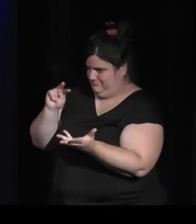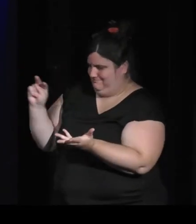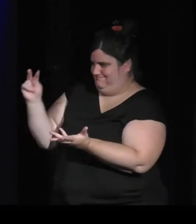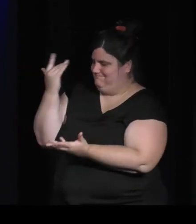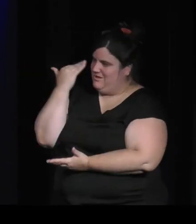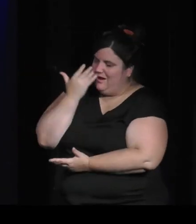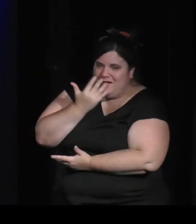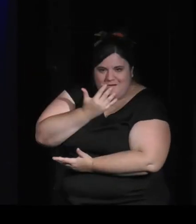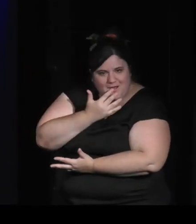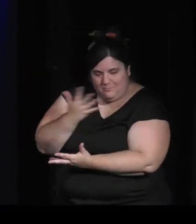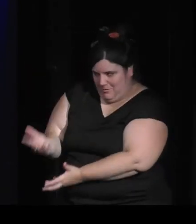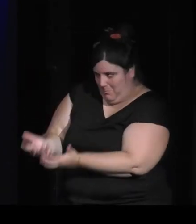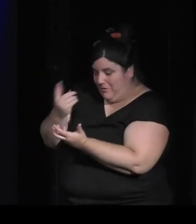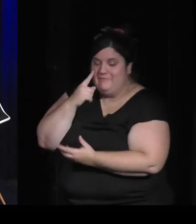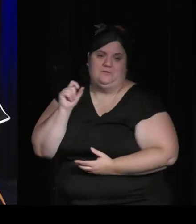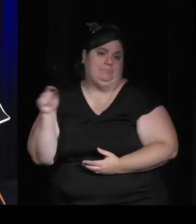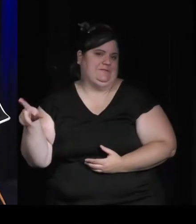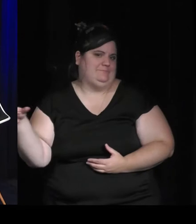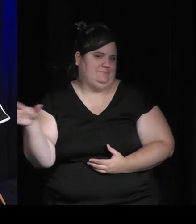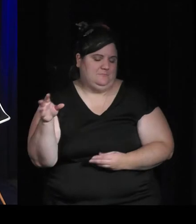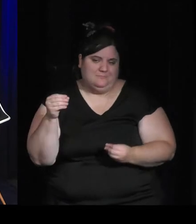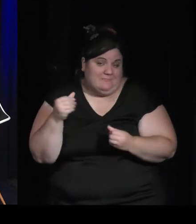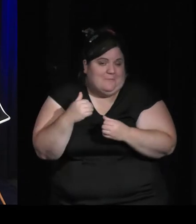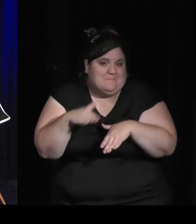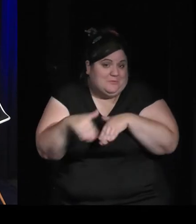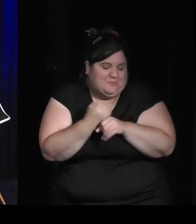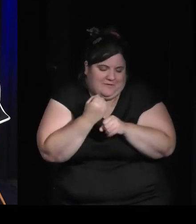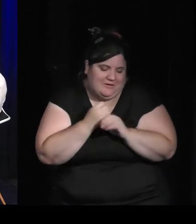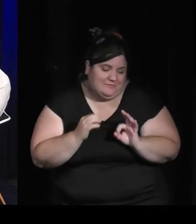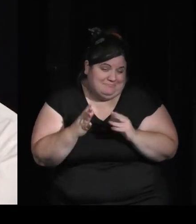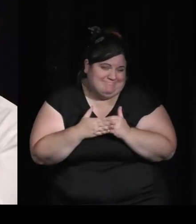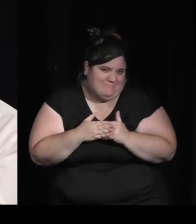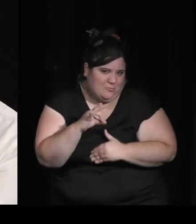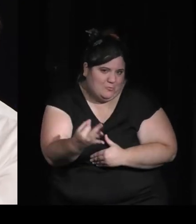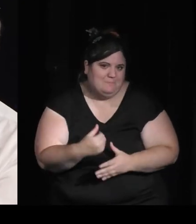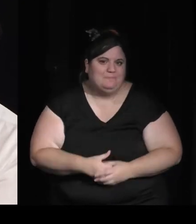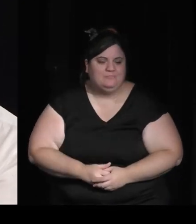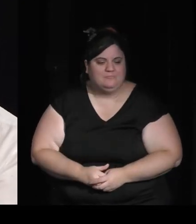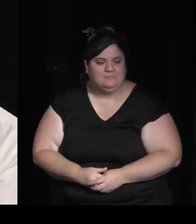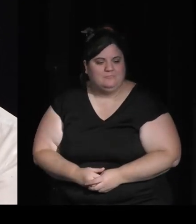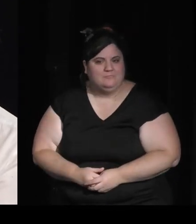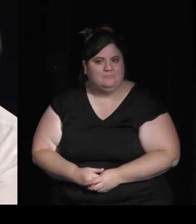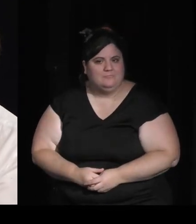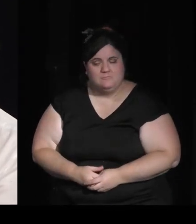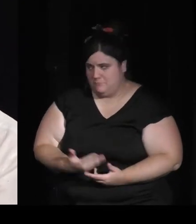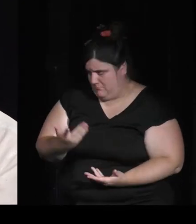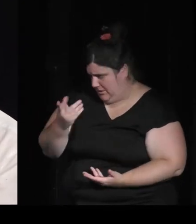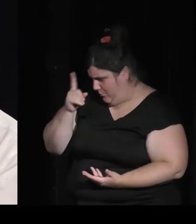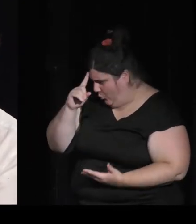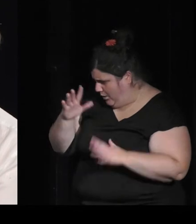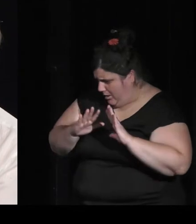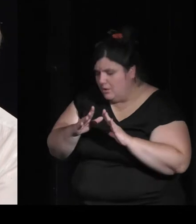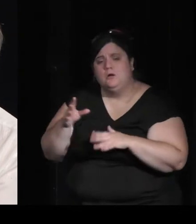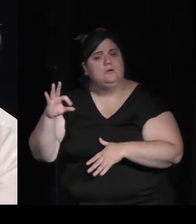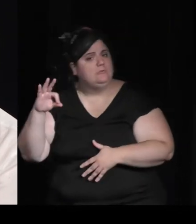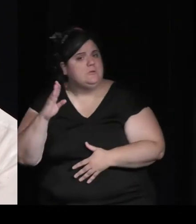travaille sur tout ça. – Mais juste pourquoi, qu'est-ce qui vous a poussé à explorer le jeu vidéo ? Parce